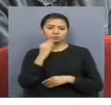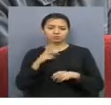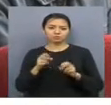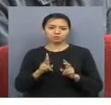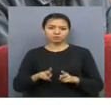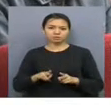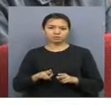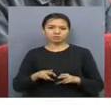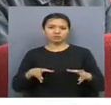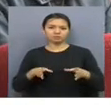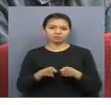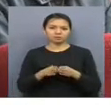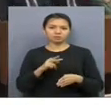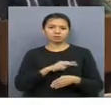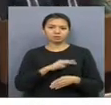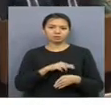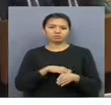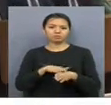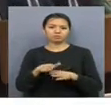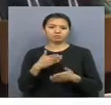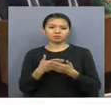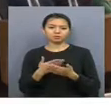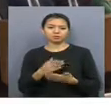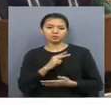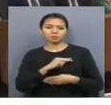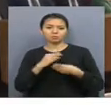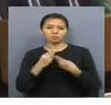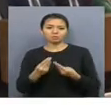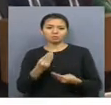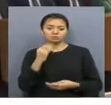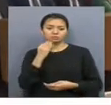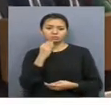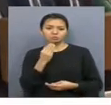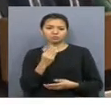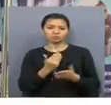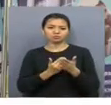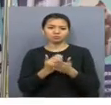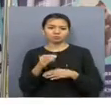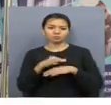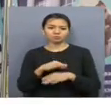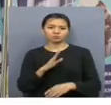дайырлау үсінде бірлесіп жұмыс атқару ұсынысы, жұмыс берушілер сұранысы бойынша жасалып отыр.